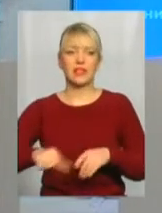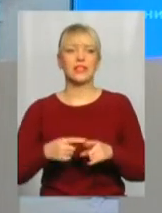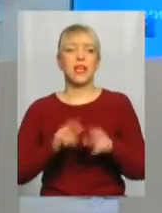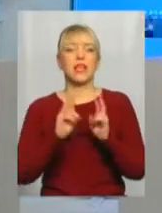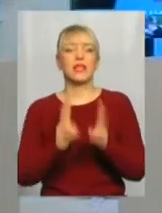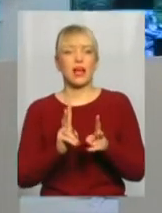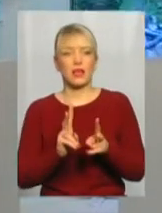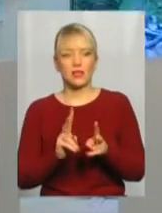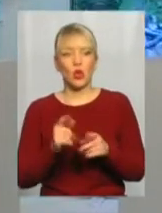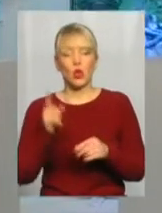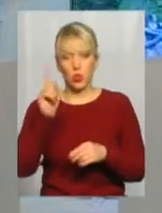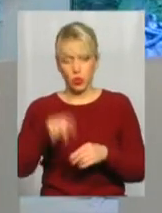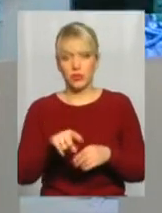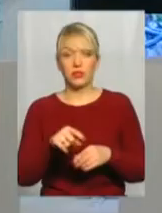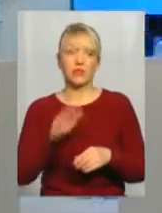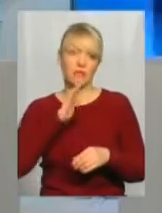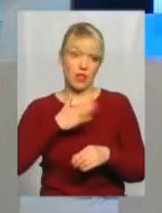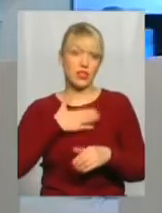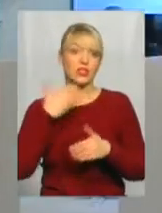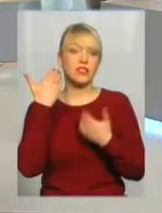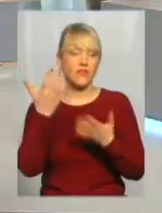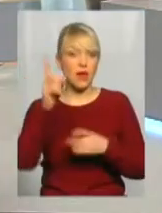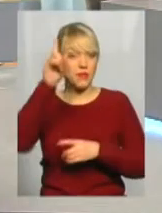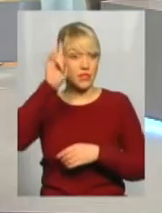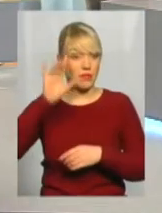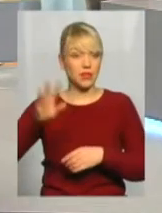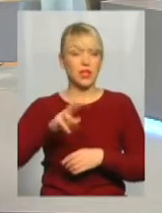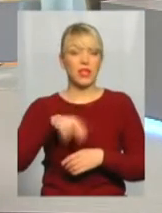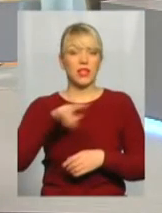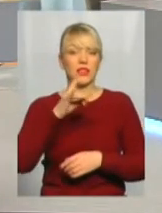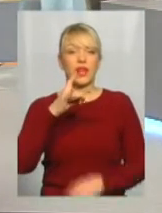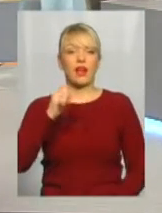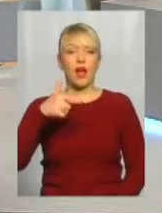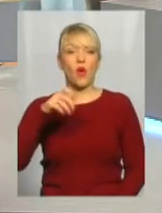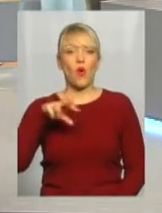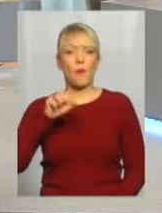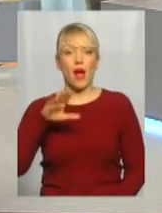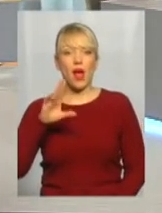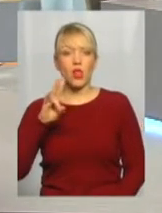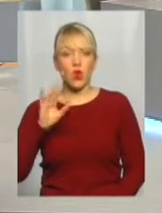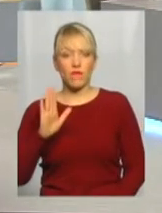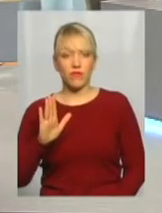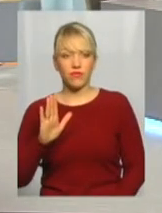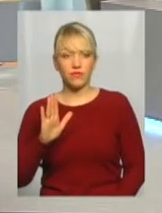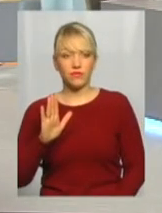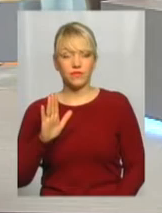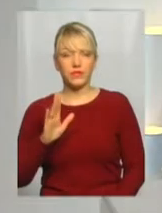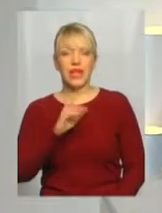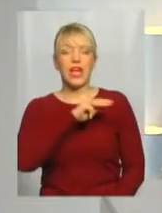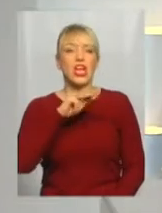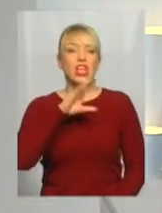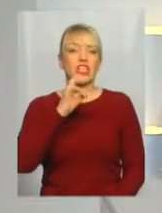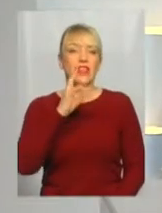не хто інший, як наш з вами знаменитий Михайло Драгоманов в Женеві у